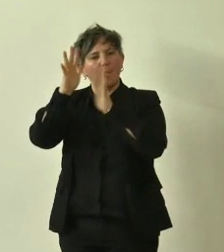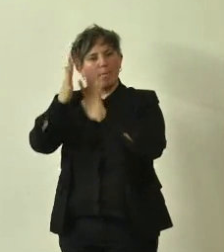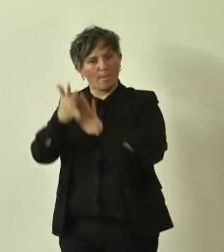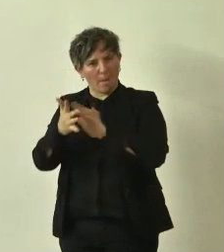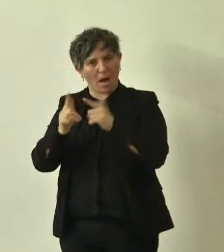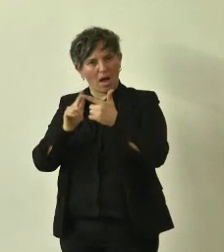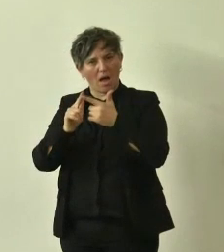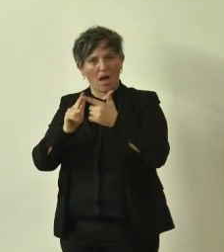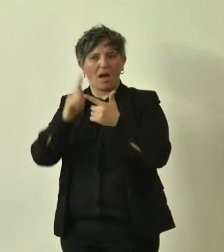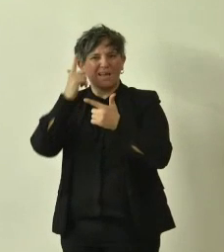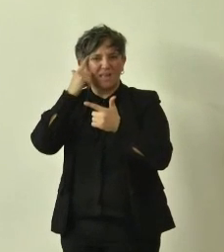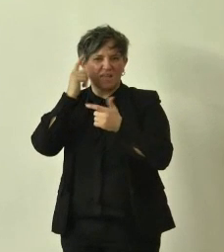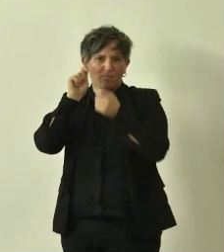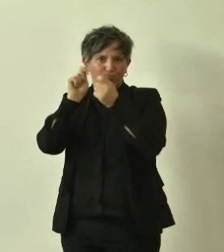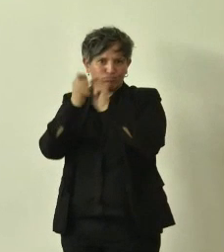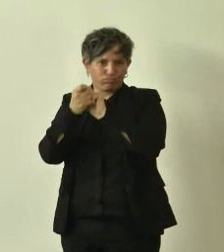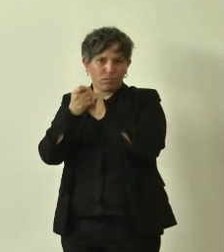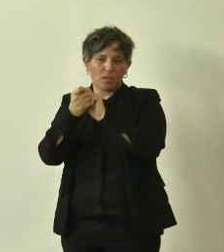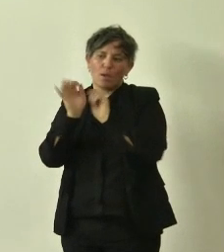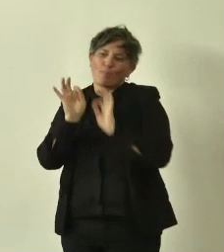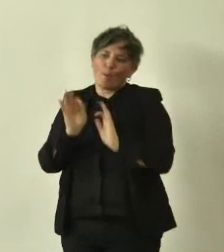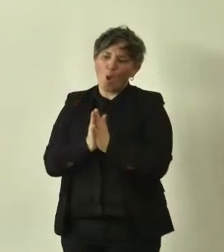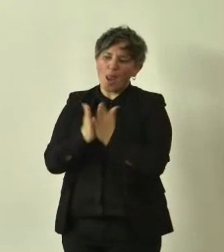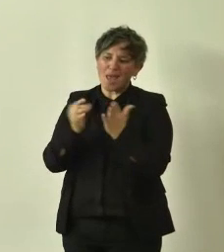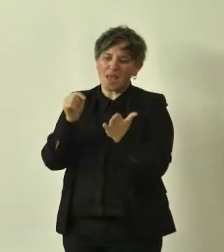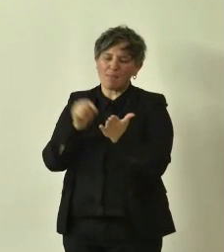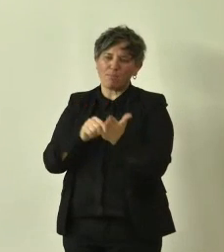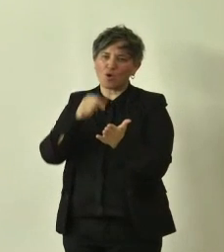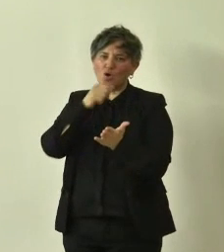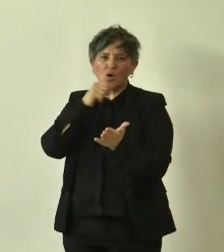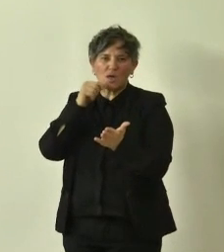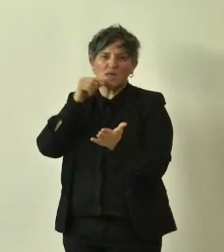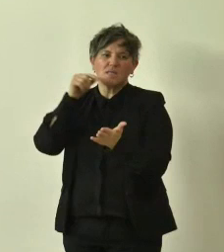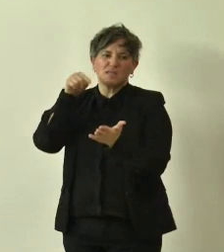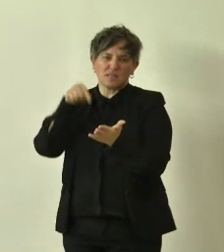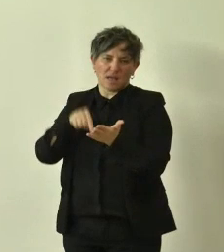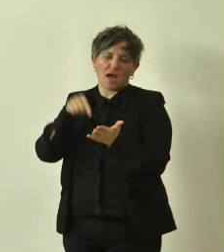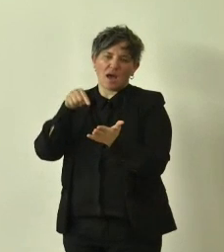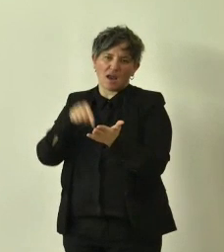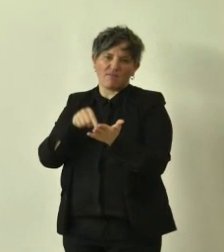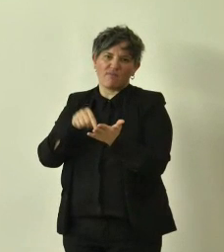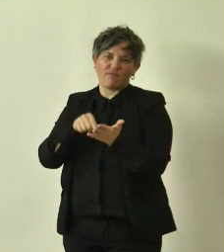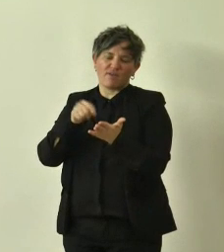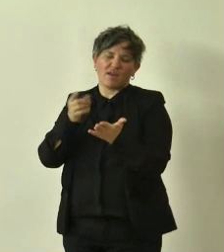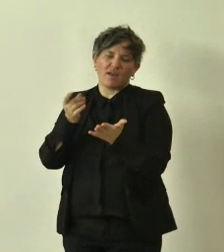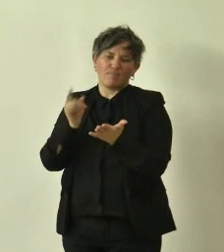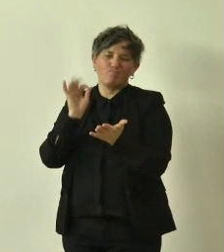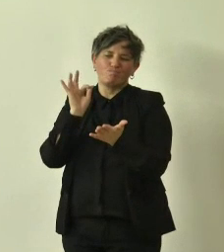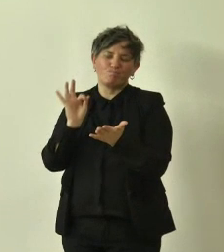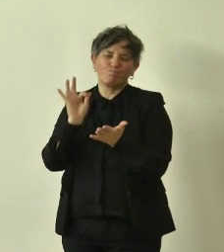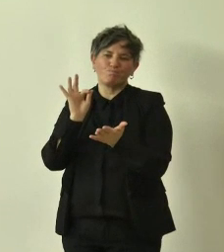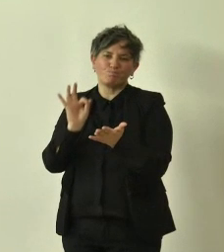si produrrà cioè questo libro è un piccolo chicco che